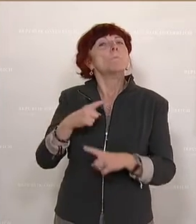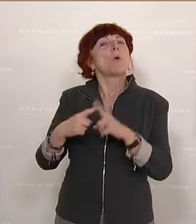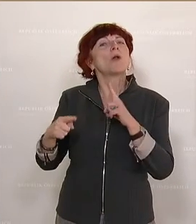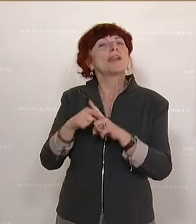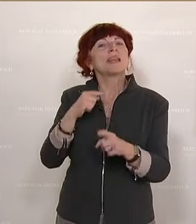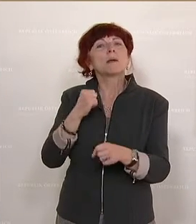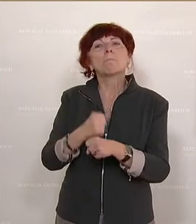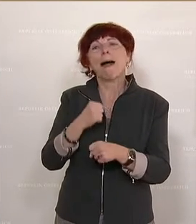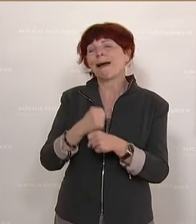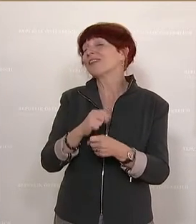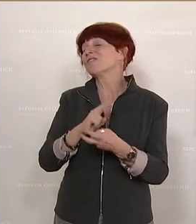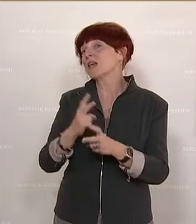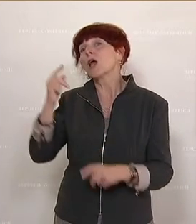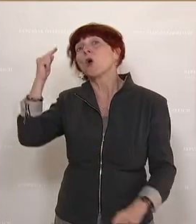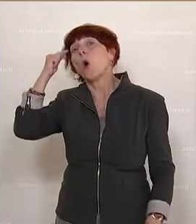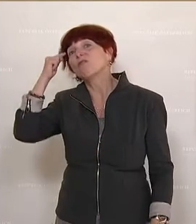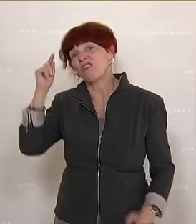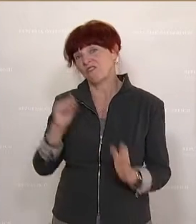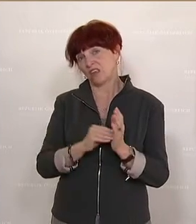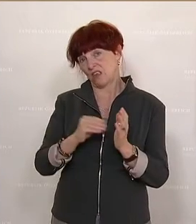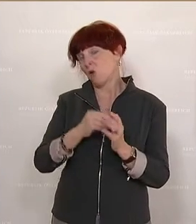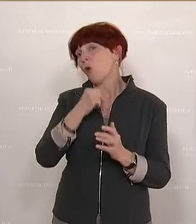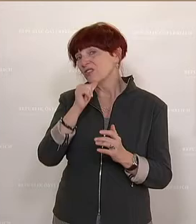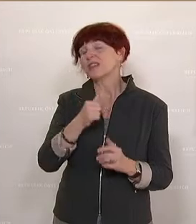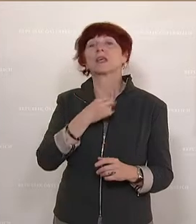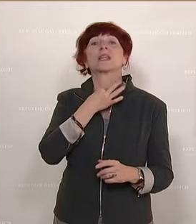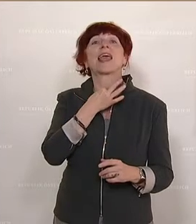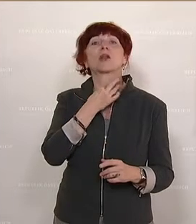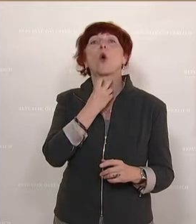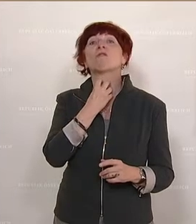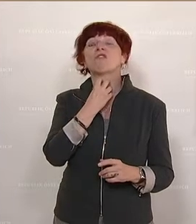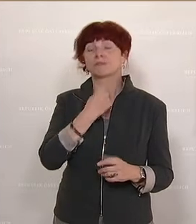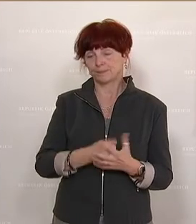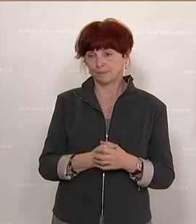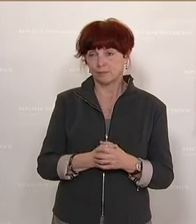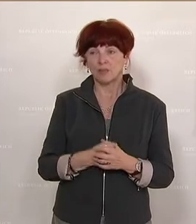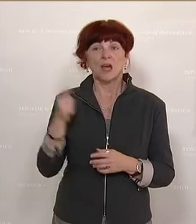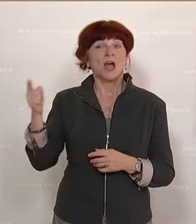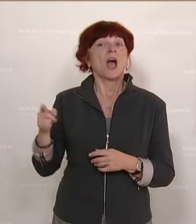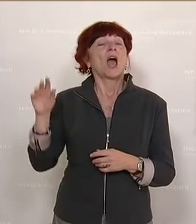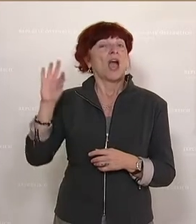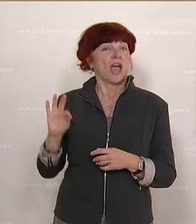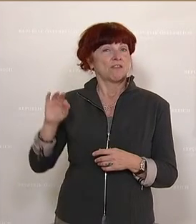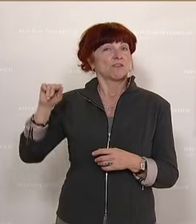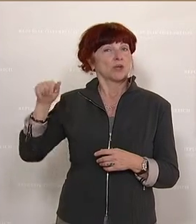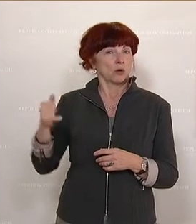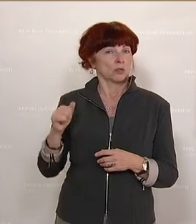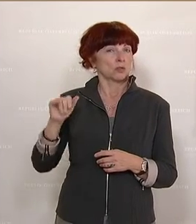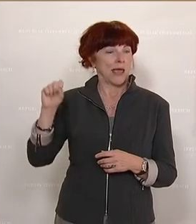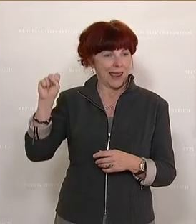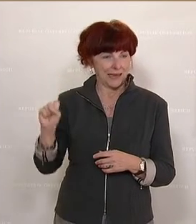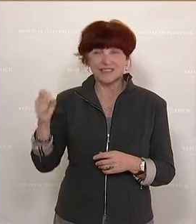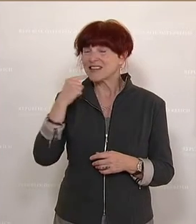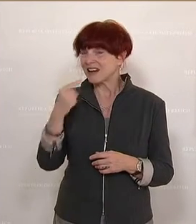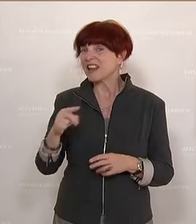Kehlkopf. Franz Josef Strauß war übrigens auch der, der vorausgesagt hat, angesichts der aufkommenden Grünbewegung, wenn diese Grünpolitiker mal